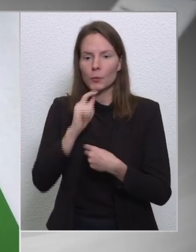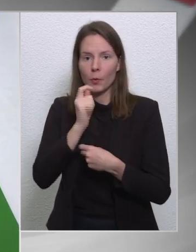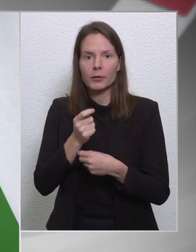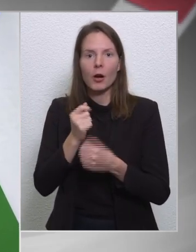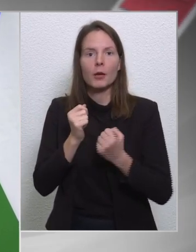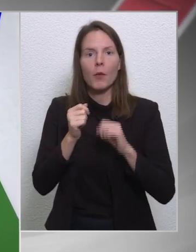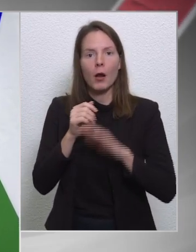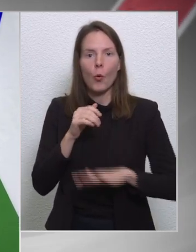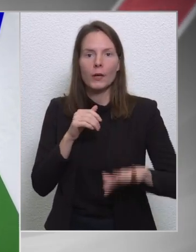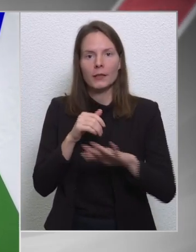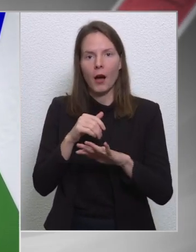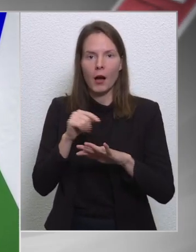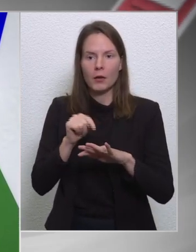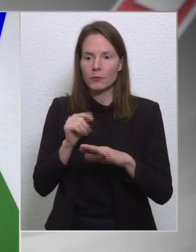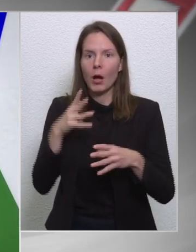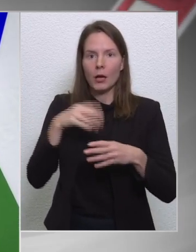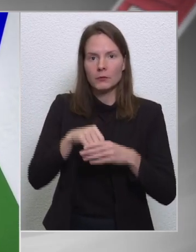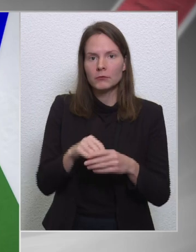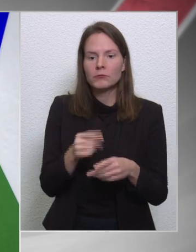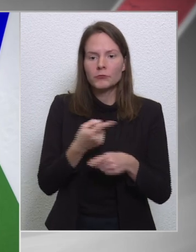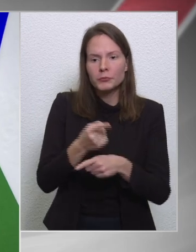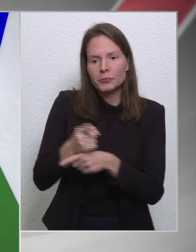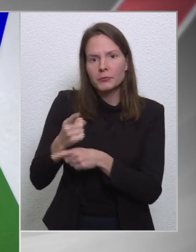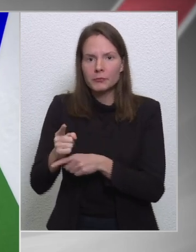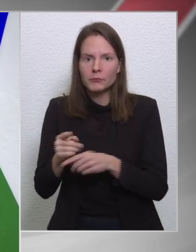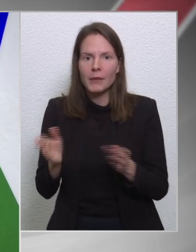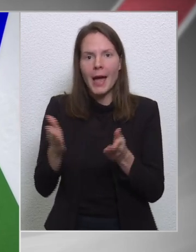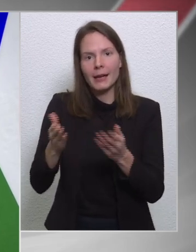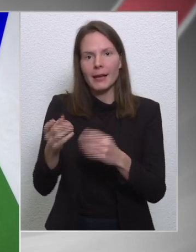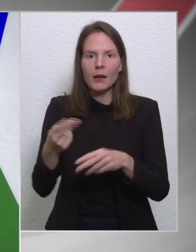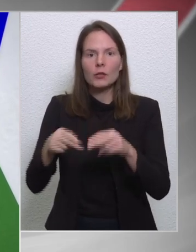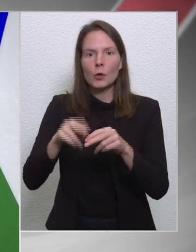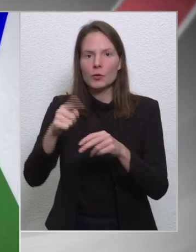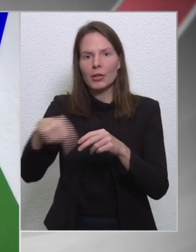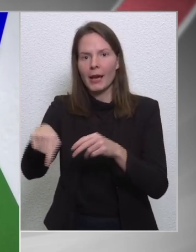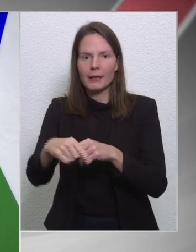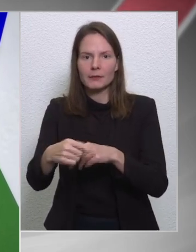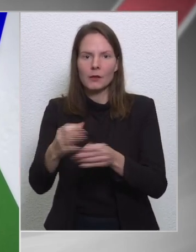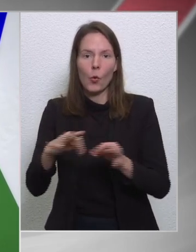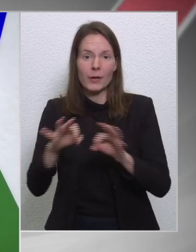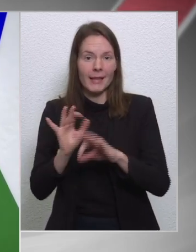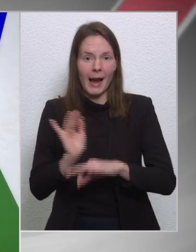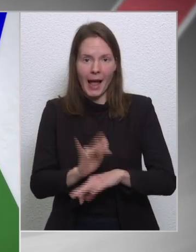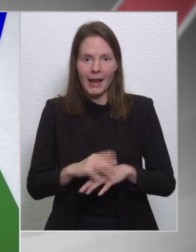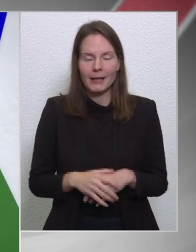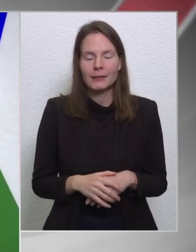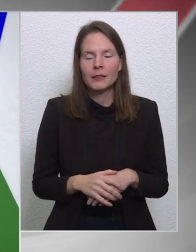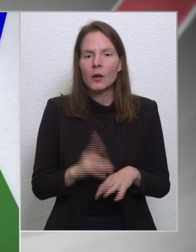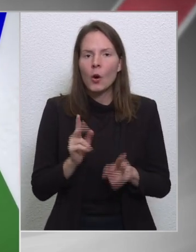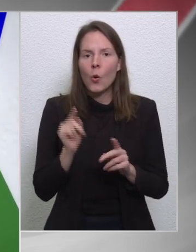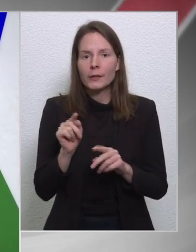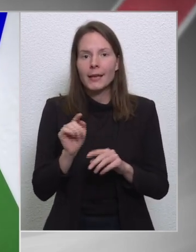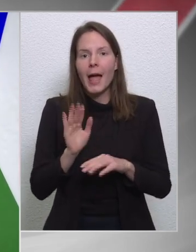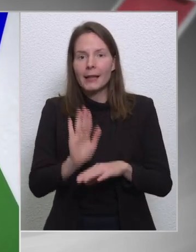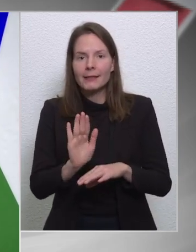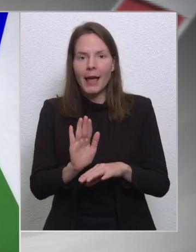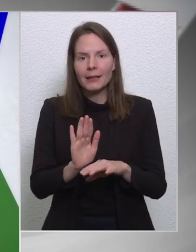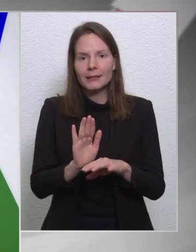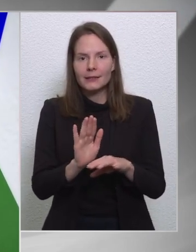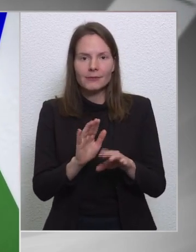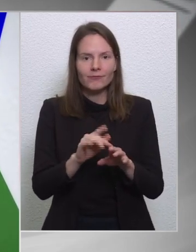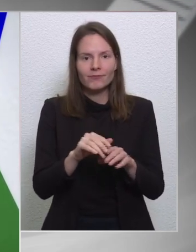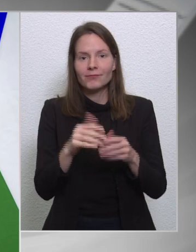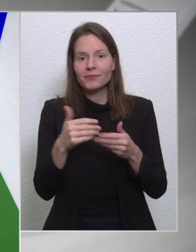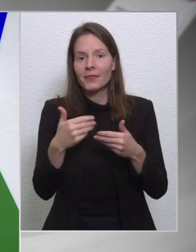másik frakcióban hergelik a többséget az ország ellen. Mennyire válik ennek túlszáva a bizottság? Mi azt